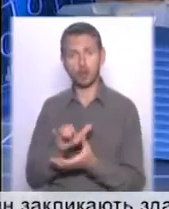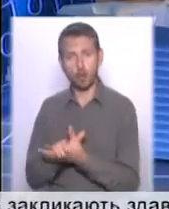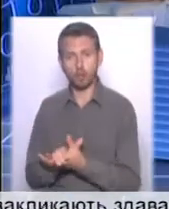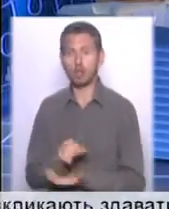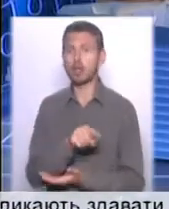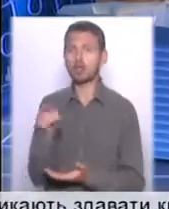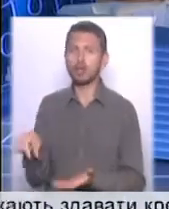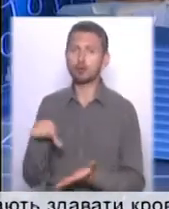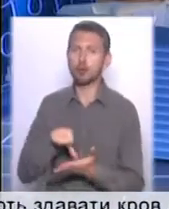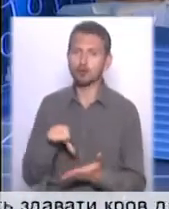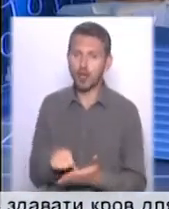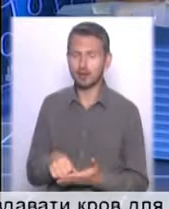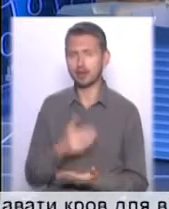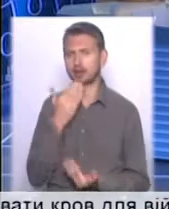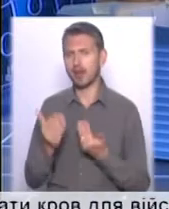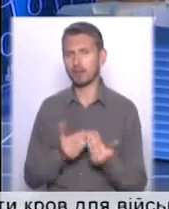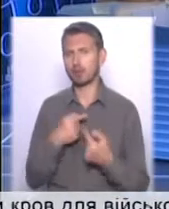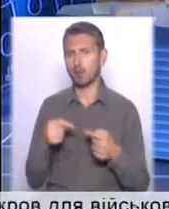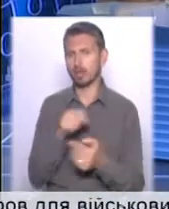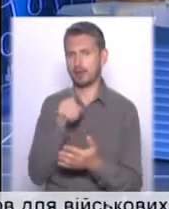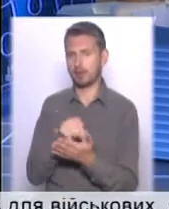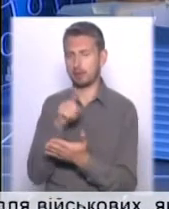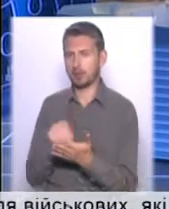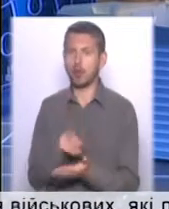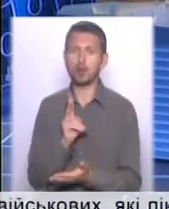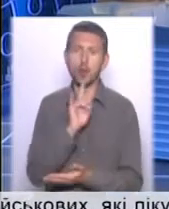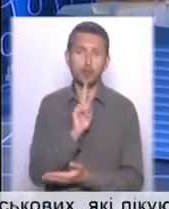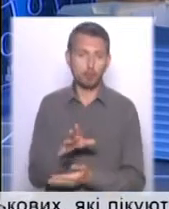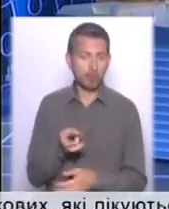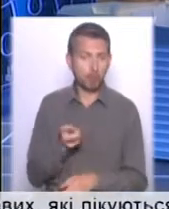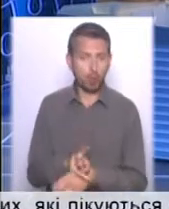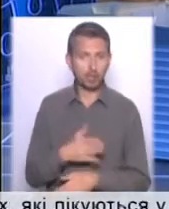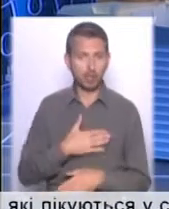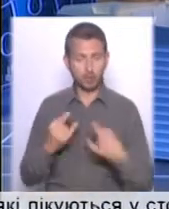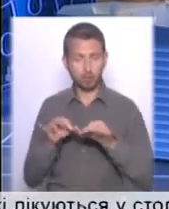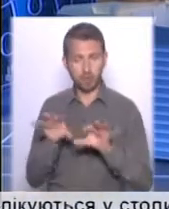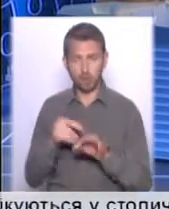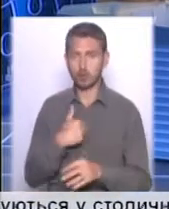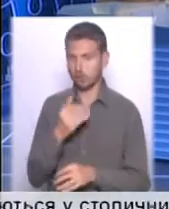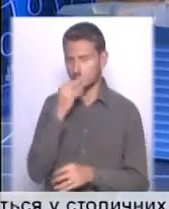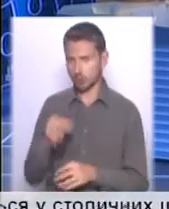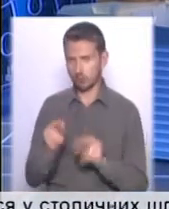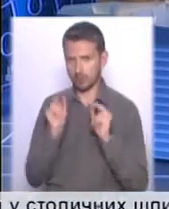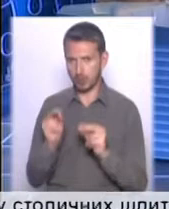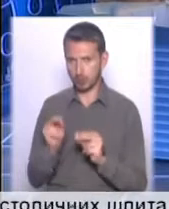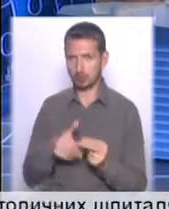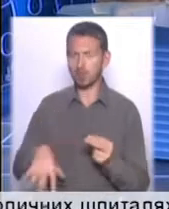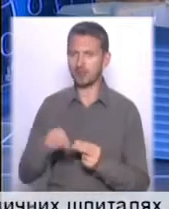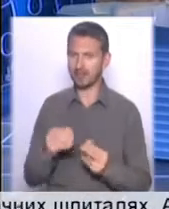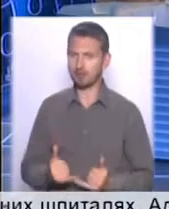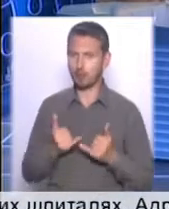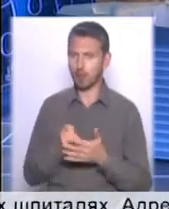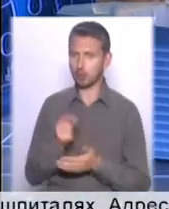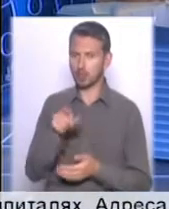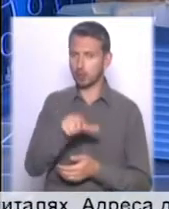будь ласка, долучайтеся і ставте їм будь-які запитання. Хто не буде приходити на нашу передачу, я вам скажу відверто, при всій повазі до